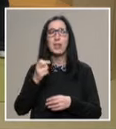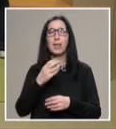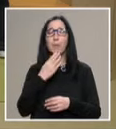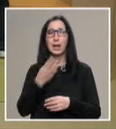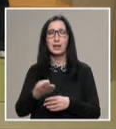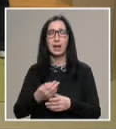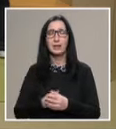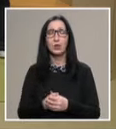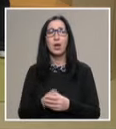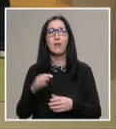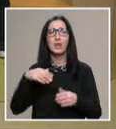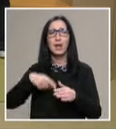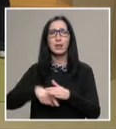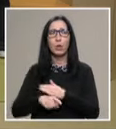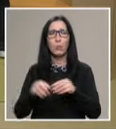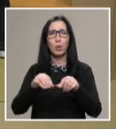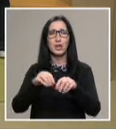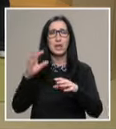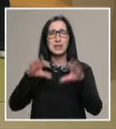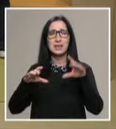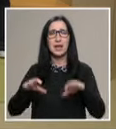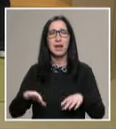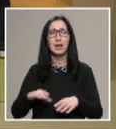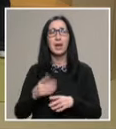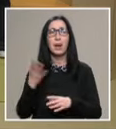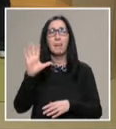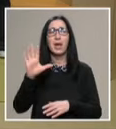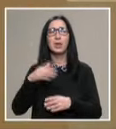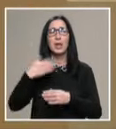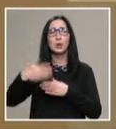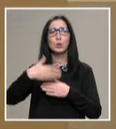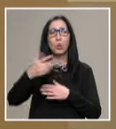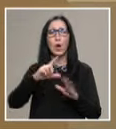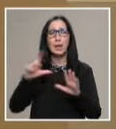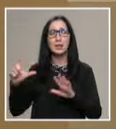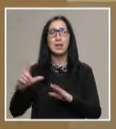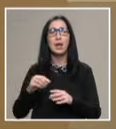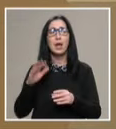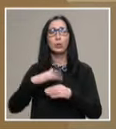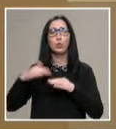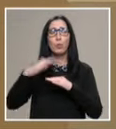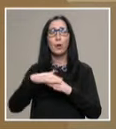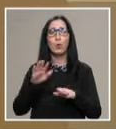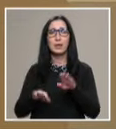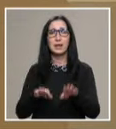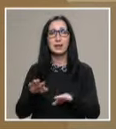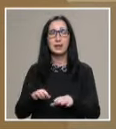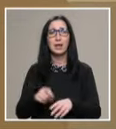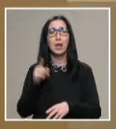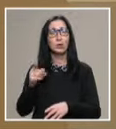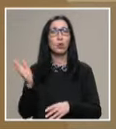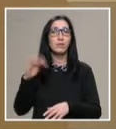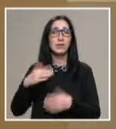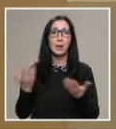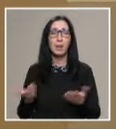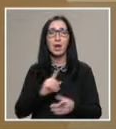следи във снега в най-дълбокия сняг пет столетия трупал душите, скрил до покрив къща и сърца. Той